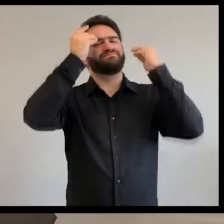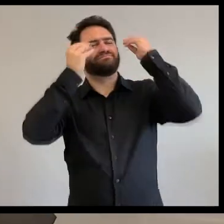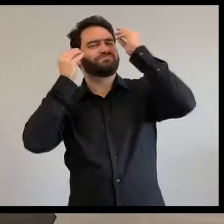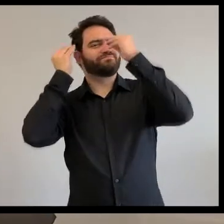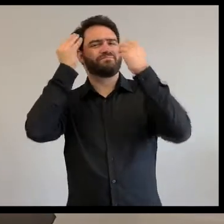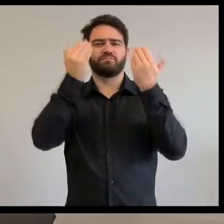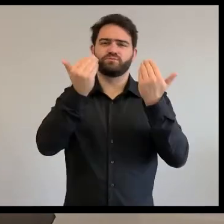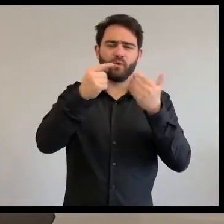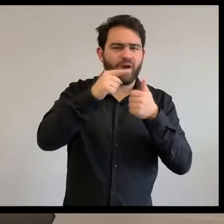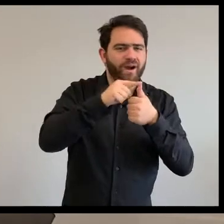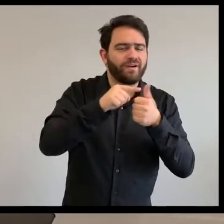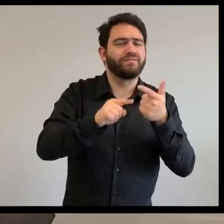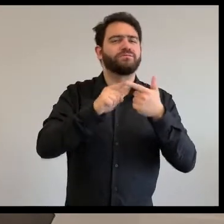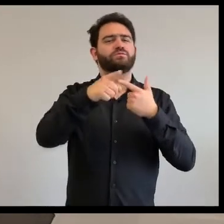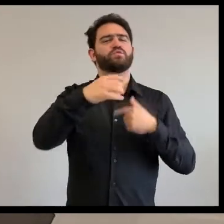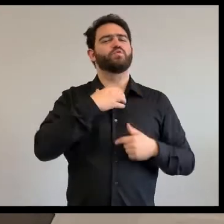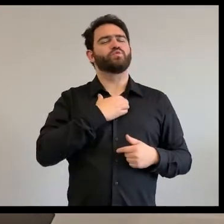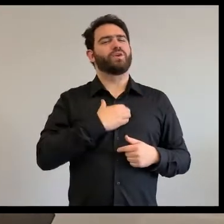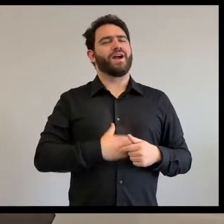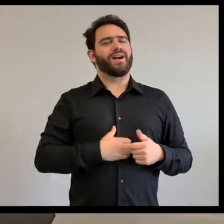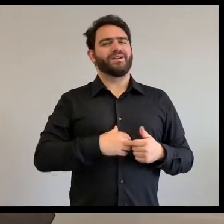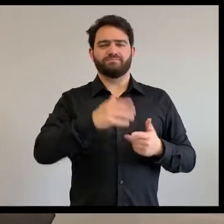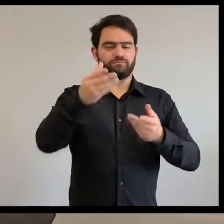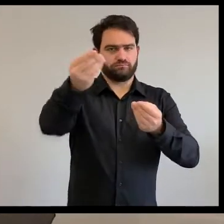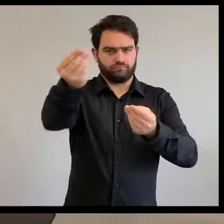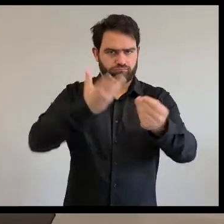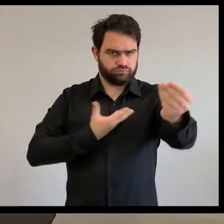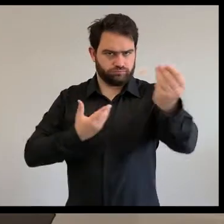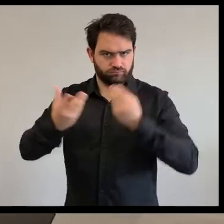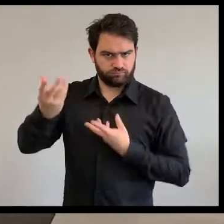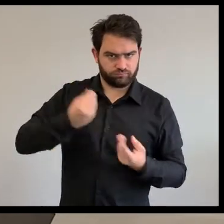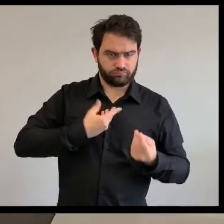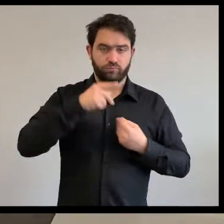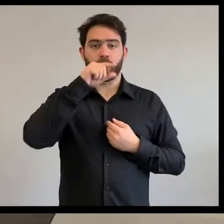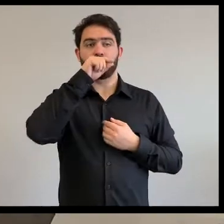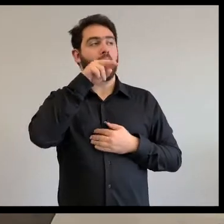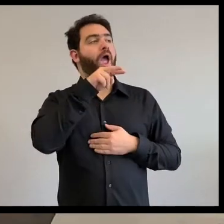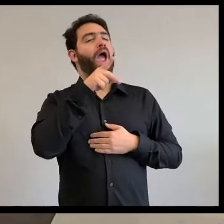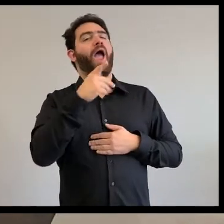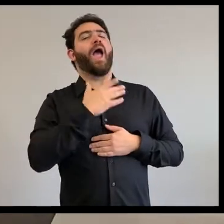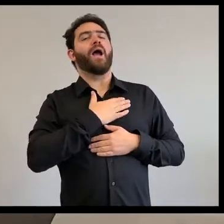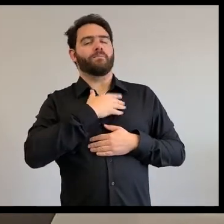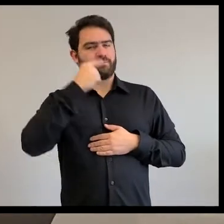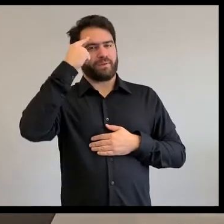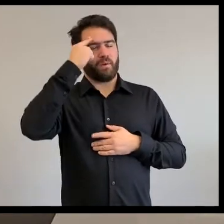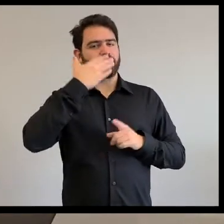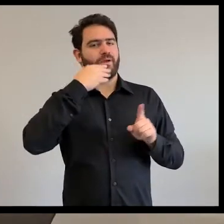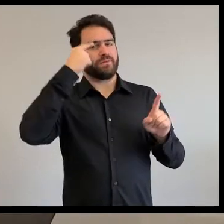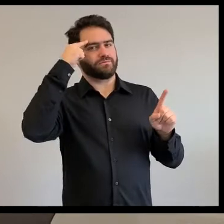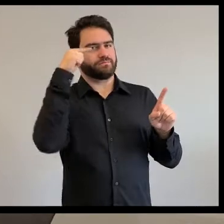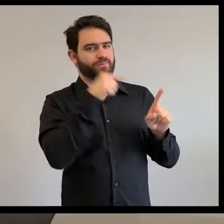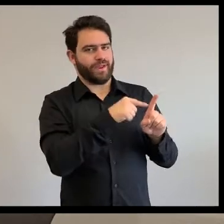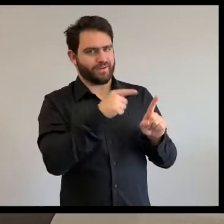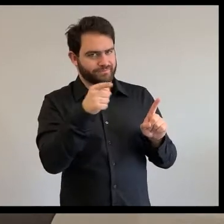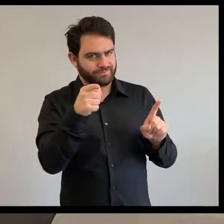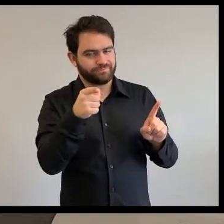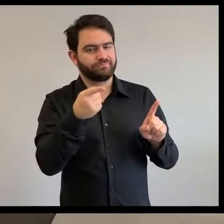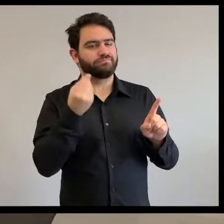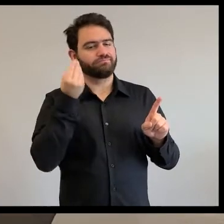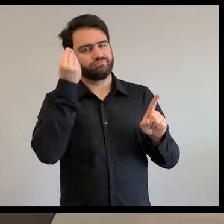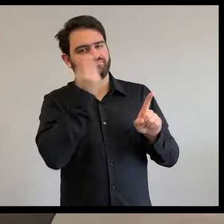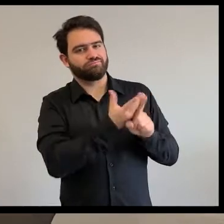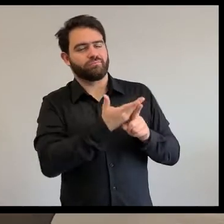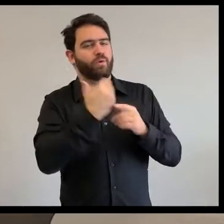il faut avoir toujours de bonnes pensées. Pensez et souhaitez toujours de bonnes choses pour les autres. Parce que le colibri va amener vos pensées